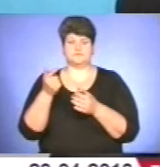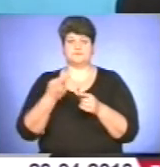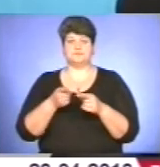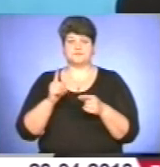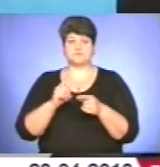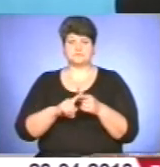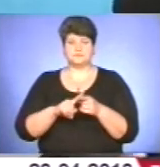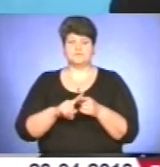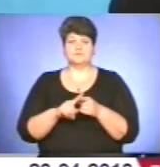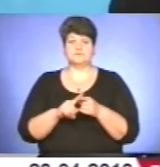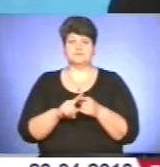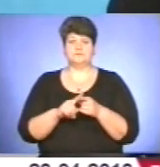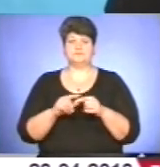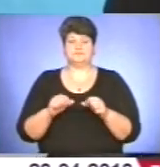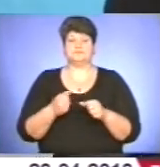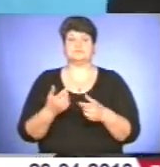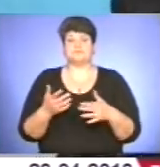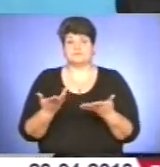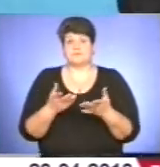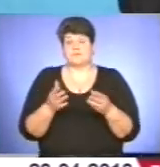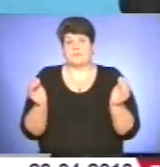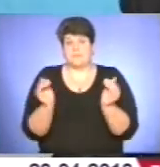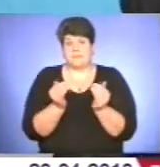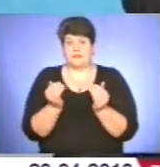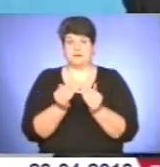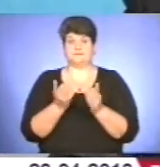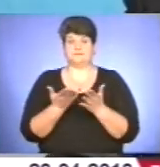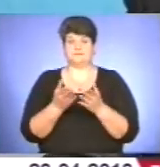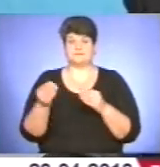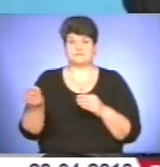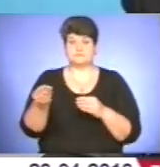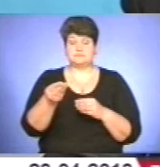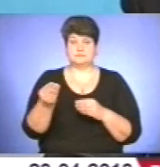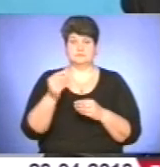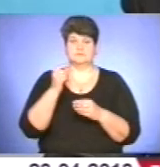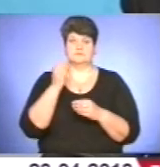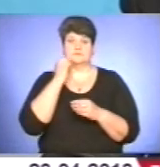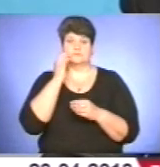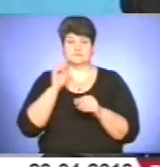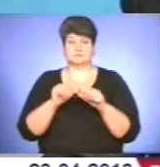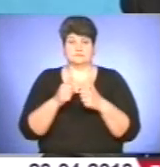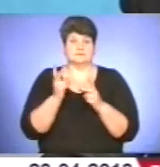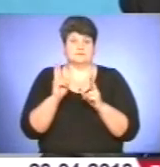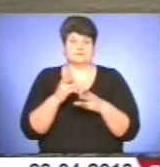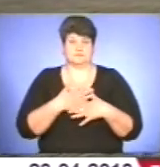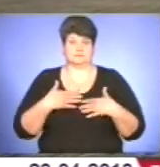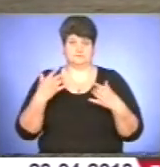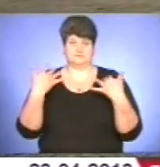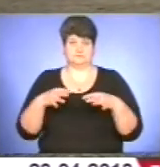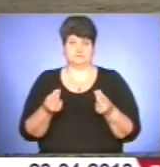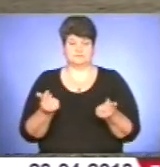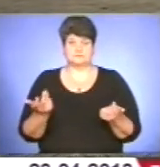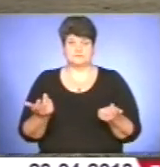зумовило зменшення площу сіво-цукрових буряків, тому що ніхто не хоче втрачати в економіці. Щоб